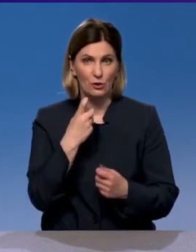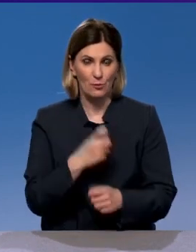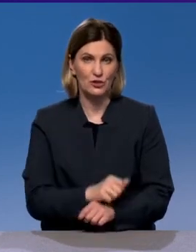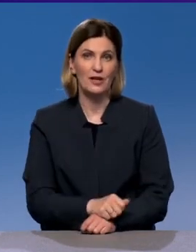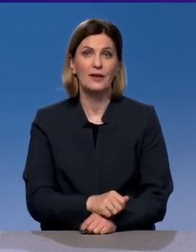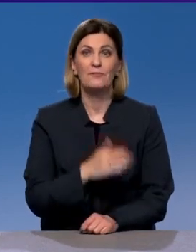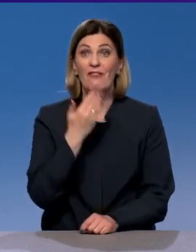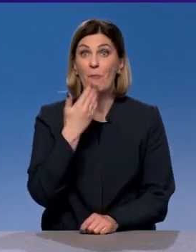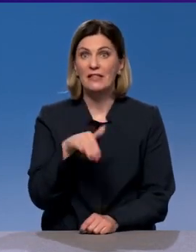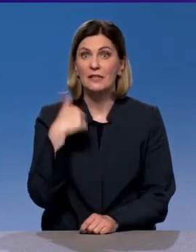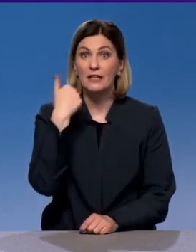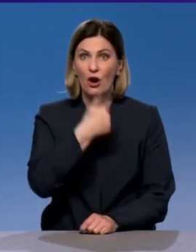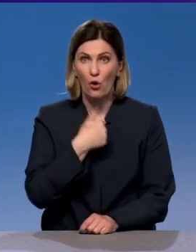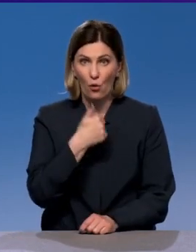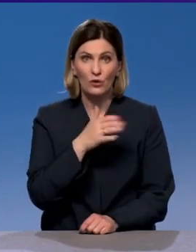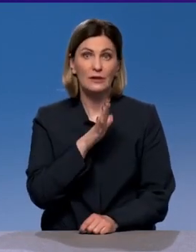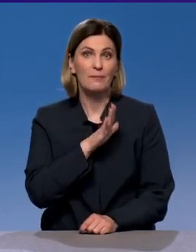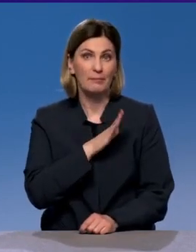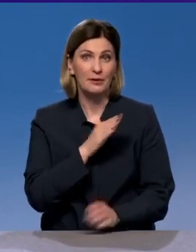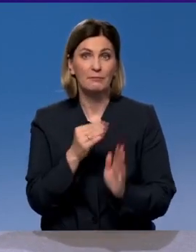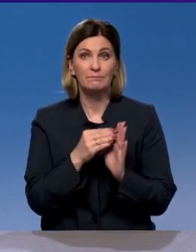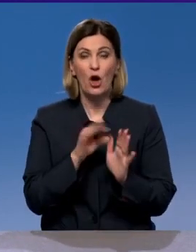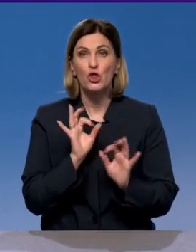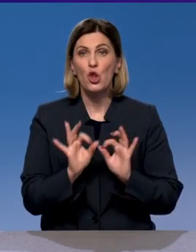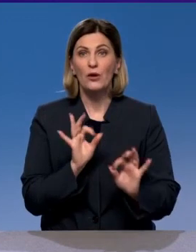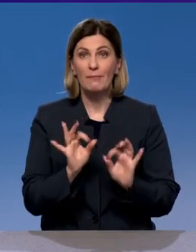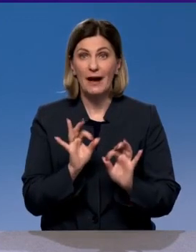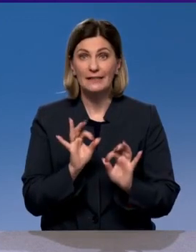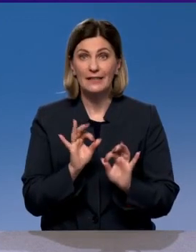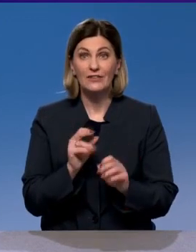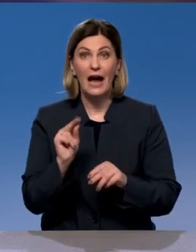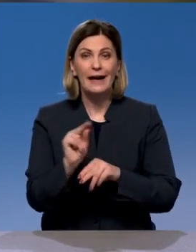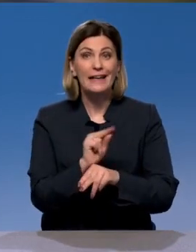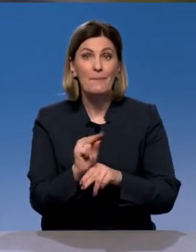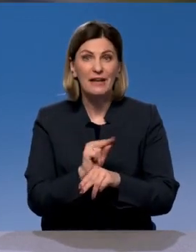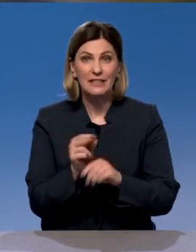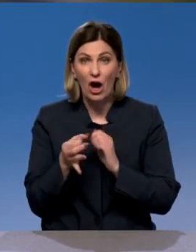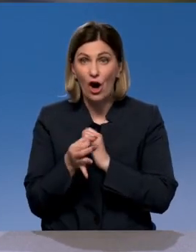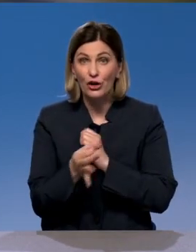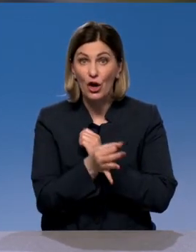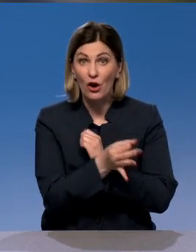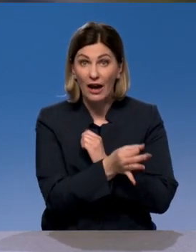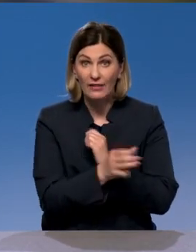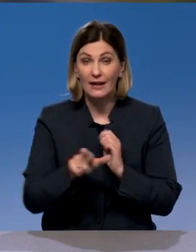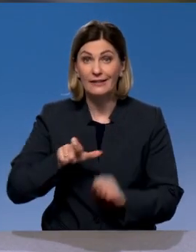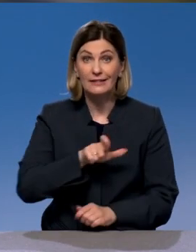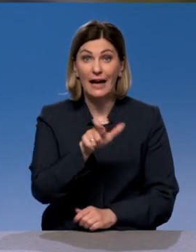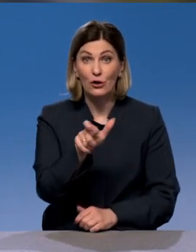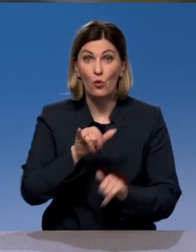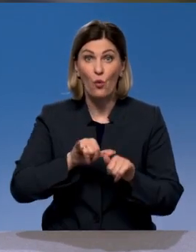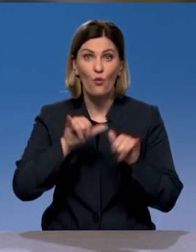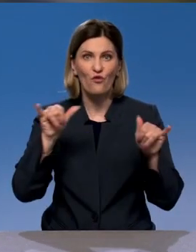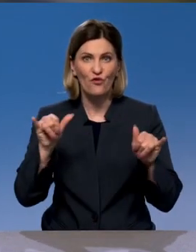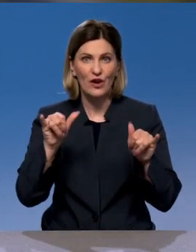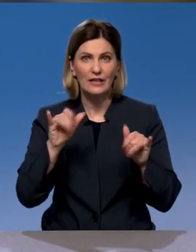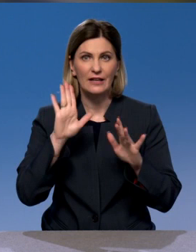приводили к нормативному состоянию. Давайте тоже на цифры посмотрим. Доля отремонтированных региональных дорог увеличилась, как вы видите сейчас на